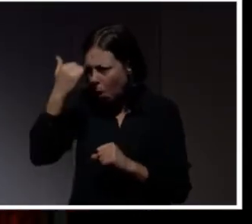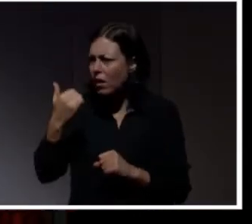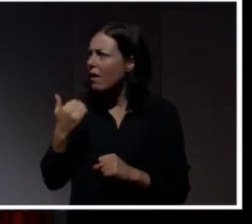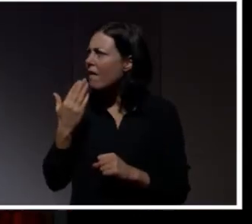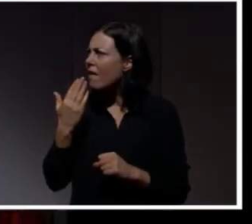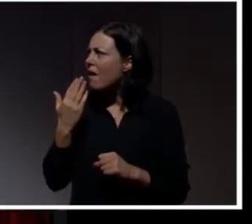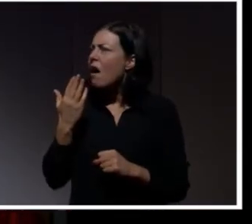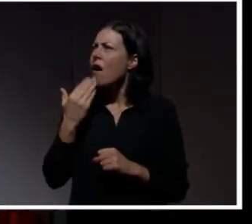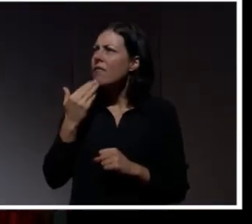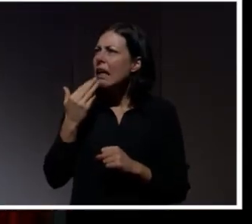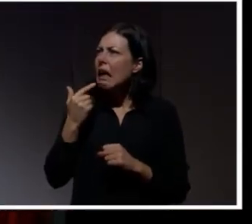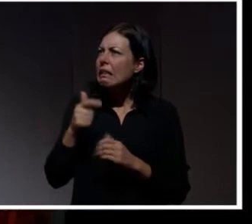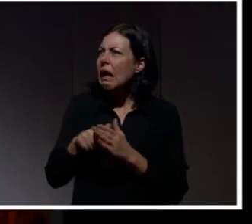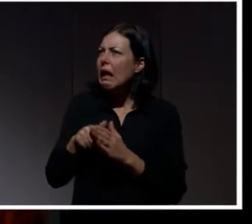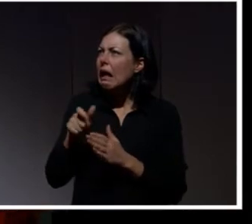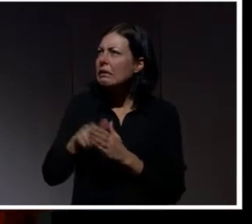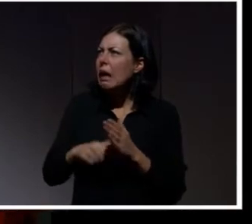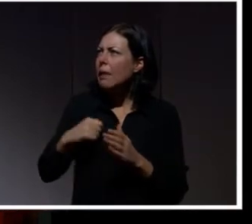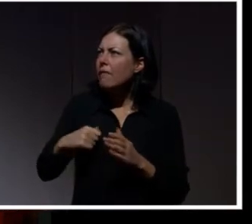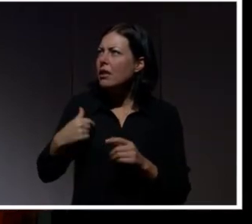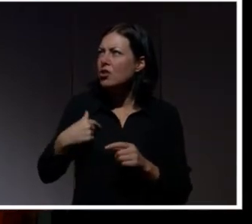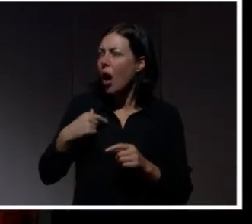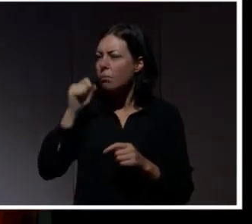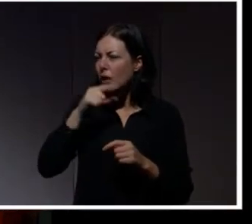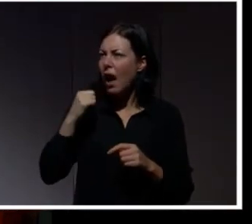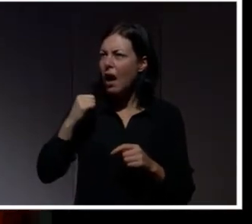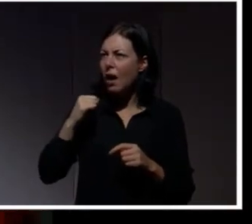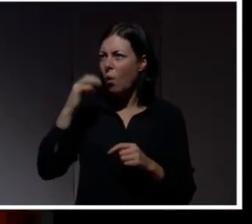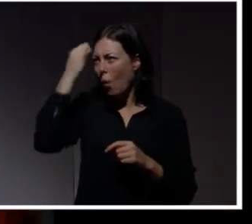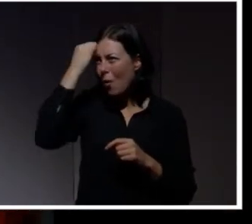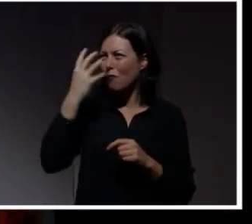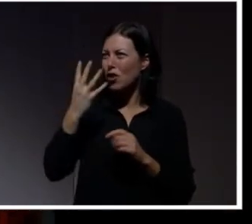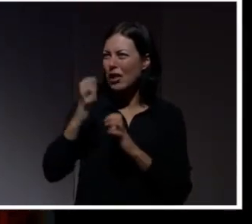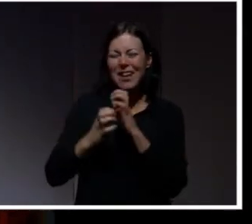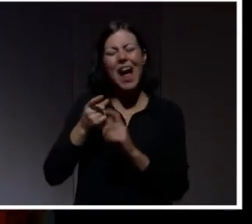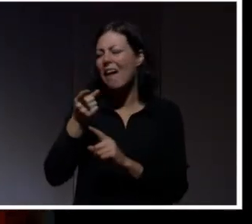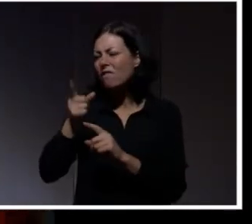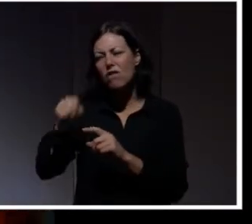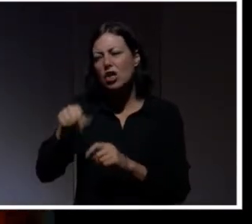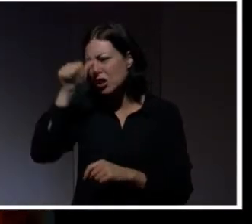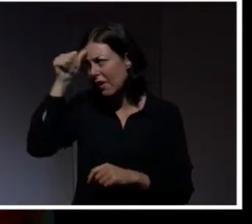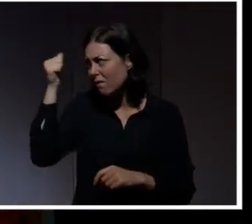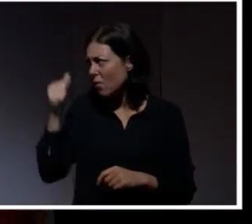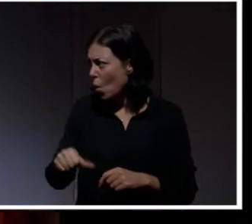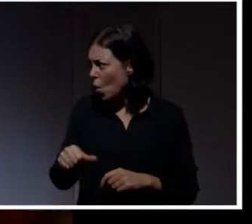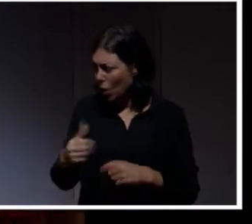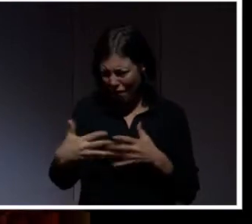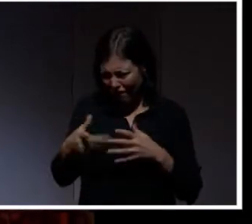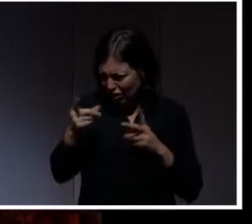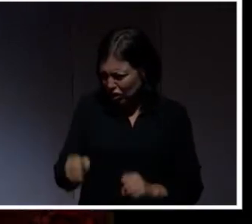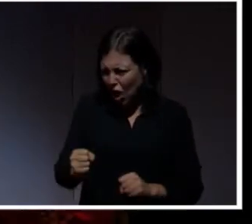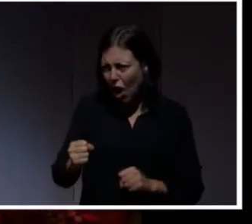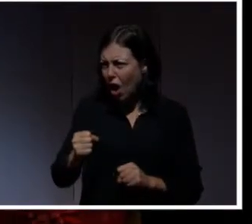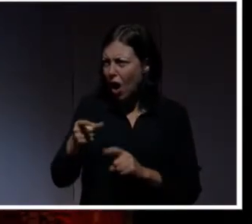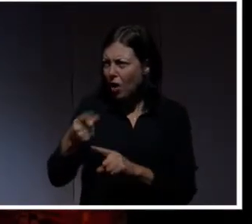recept jag använde nu? Jag väntar lite nu här. Alltså jag kan ju inte ens komma ihåg fyra siffror ifall jag kommer igen. Det där blir alldeles för komplicerat. Och varför ska du bry dig om att